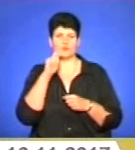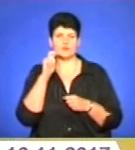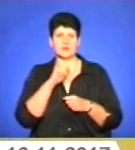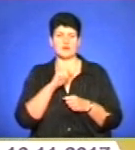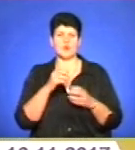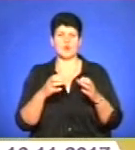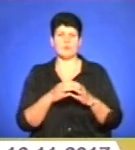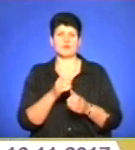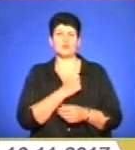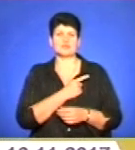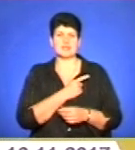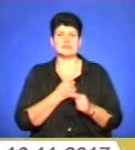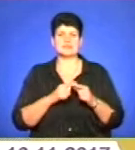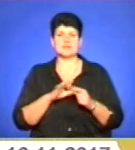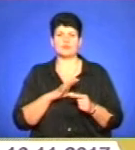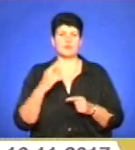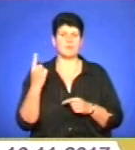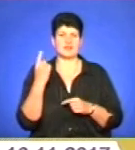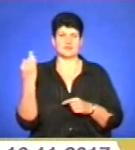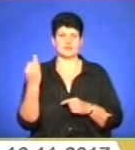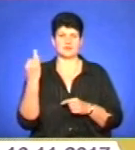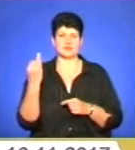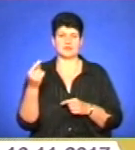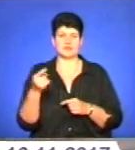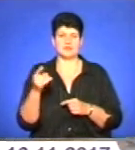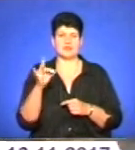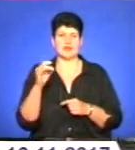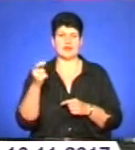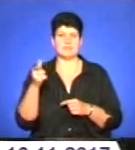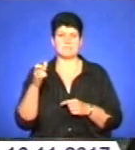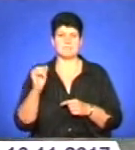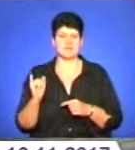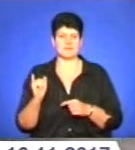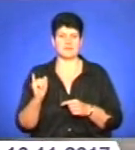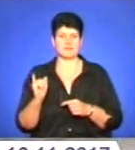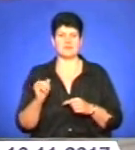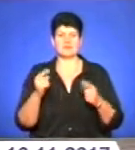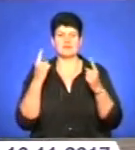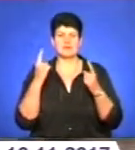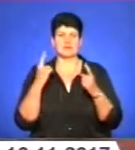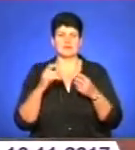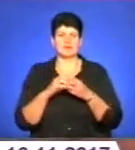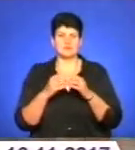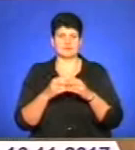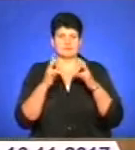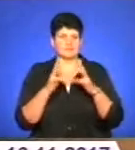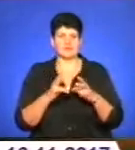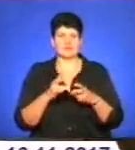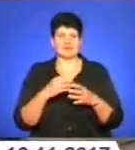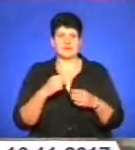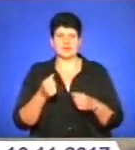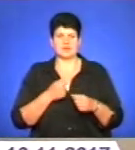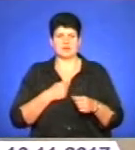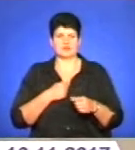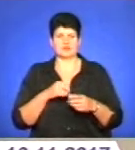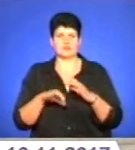команду «Одеси». Це було вперше в історії тернопільського регбі. Попри високий ризик травмуватись, дівчата не шкодують, що обрали цей